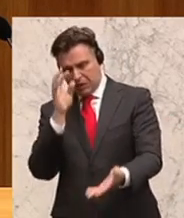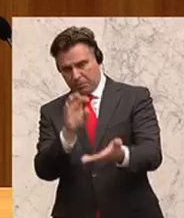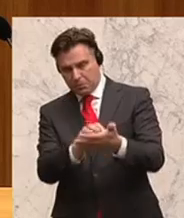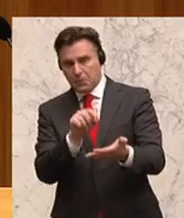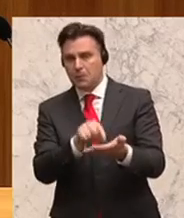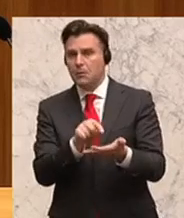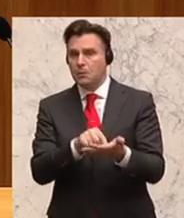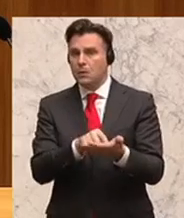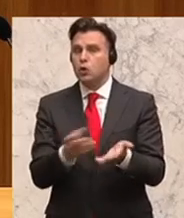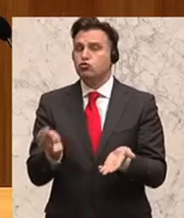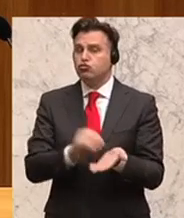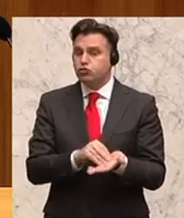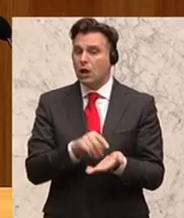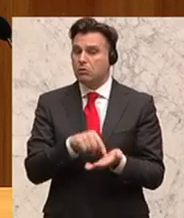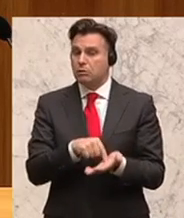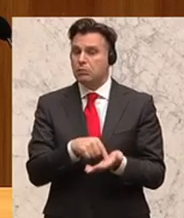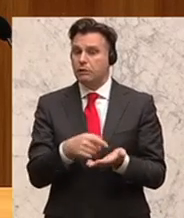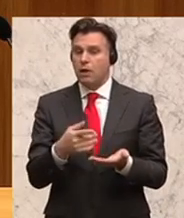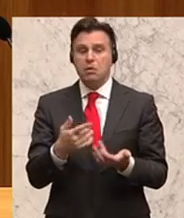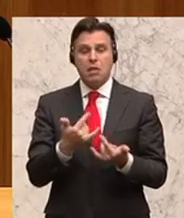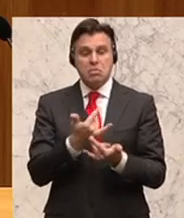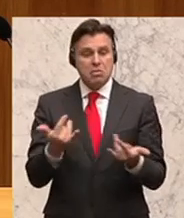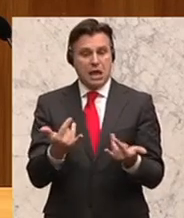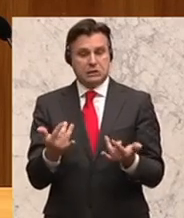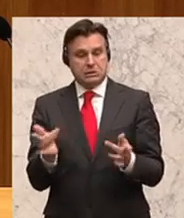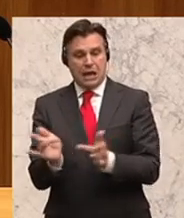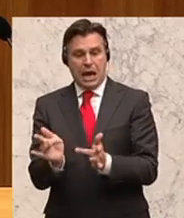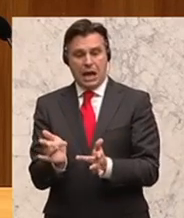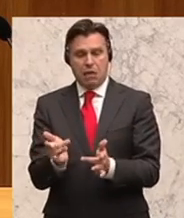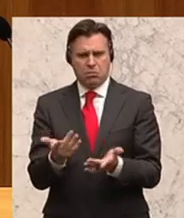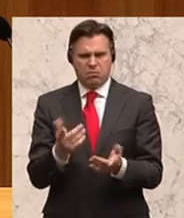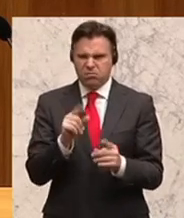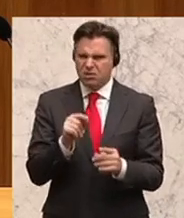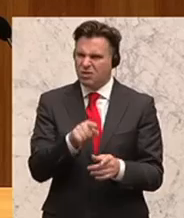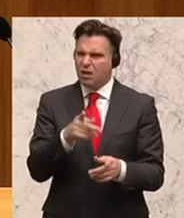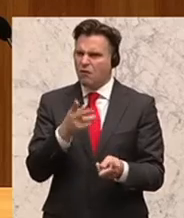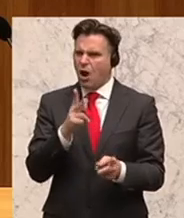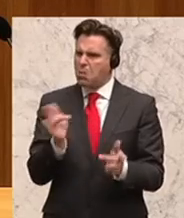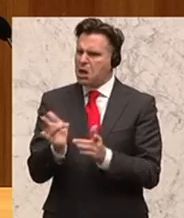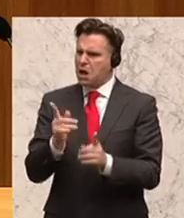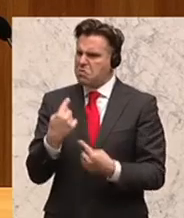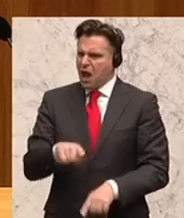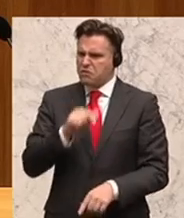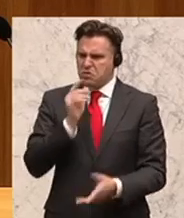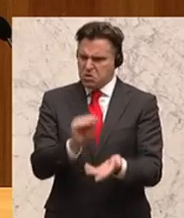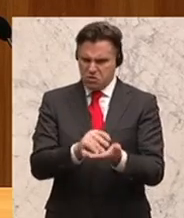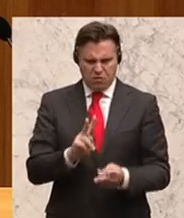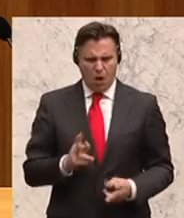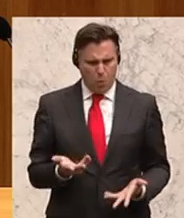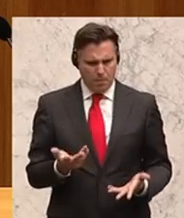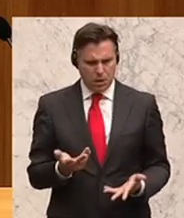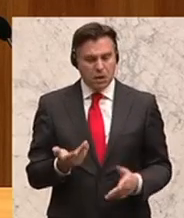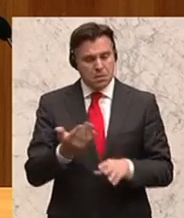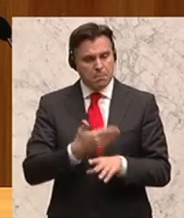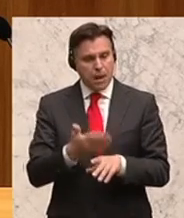wenn, Zitat, dem nichts entgegensteht. Was könnte zum Beispiel einer Kennzeichnung entgegenstehen? Da